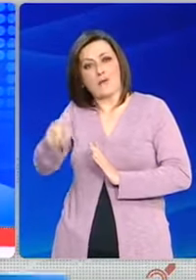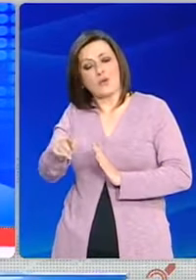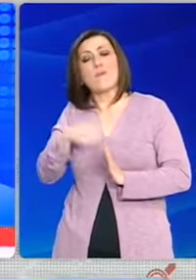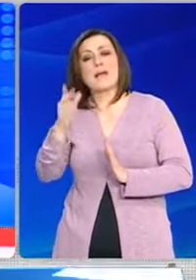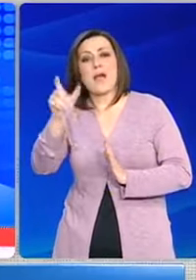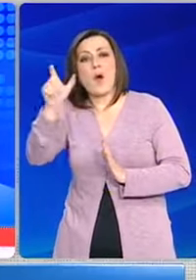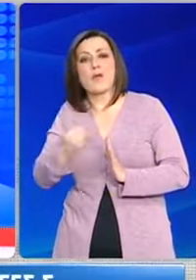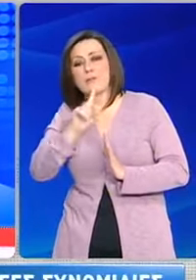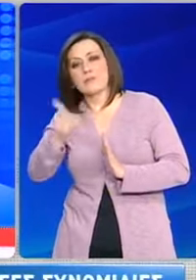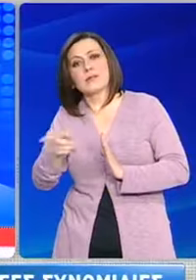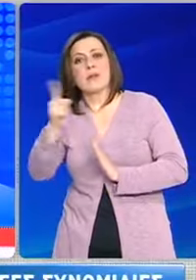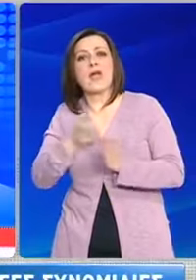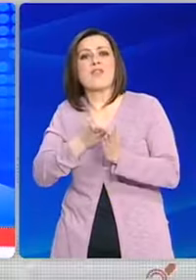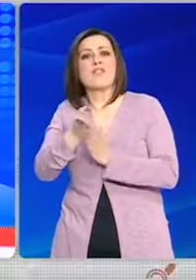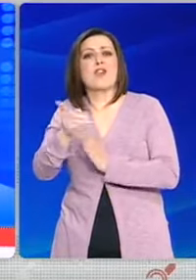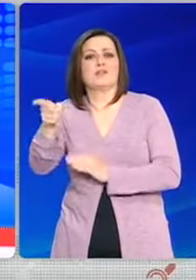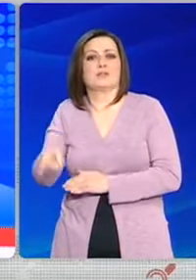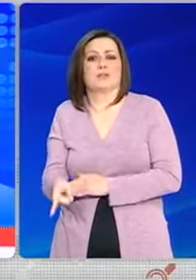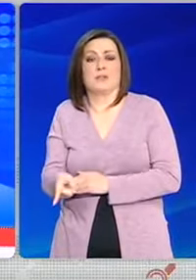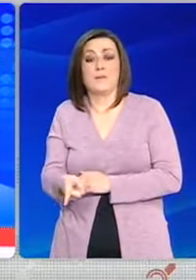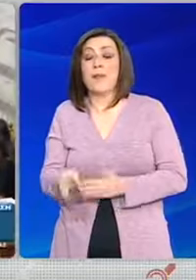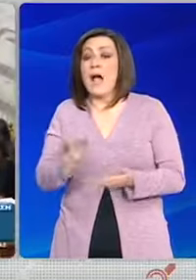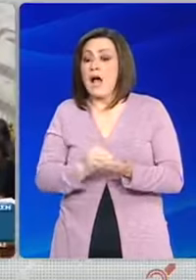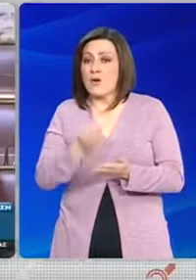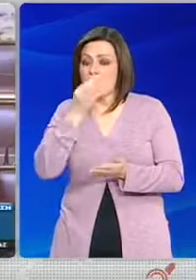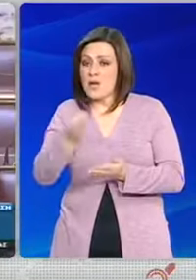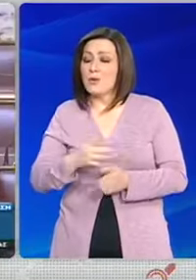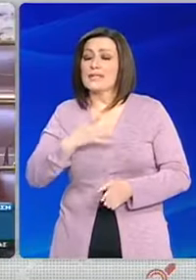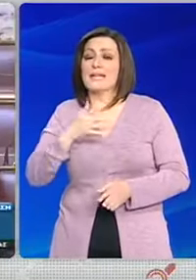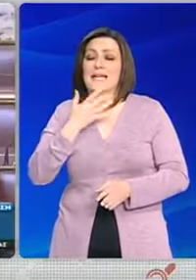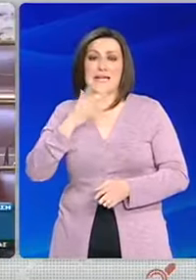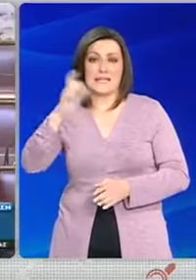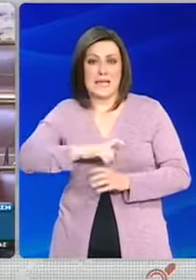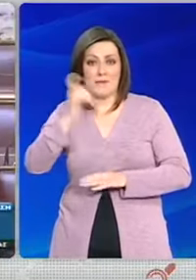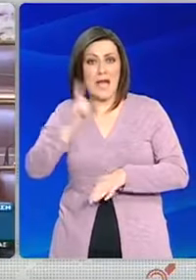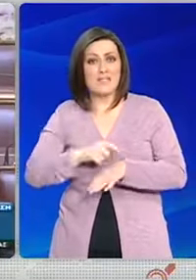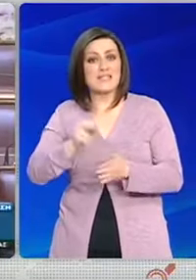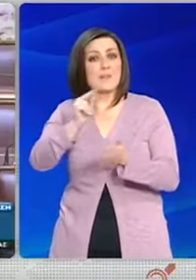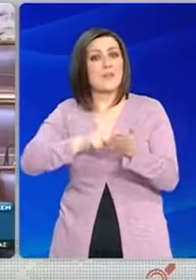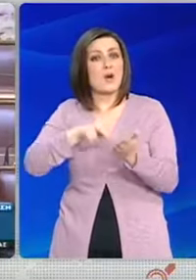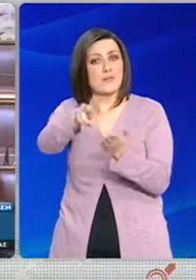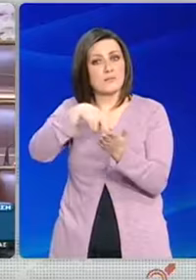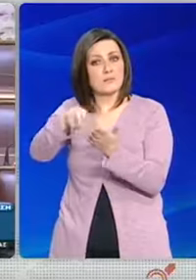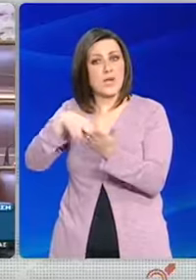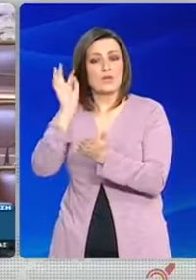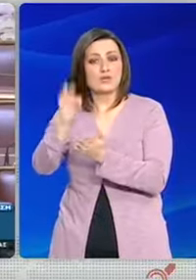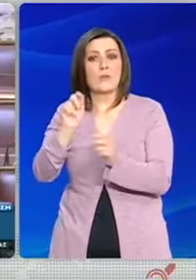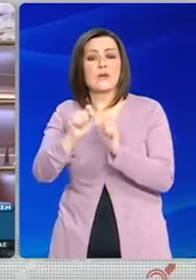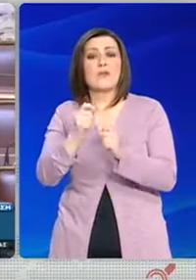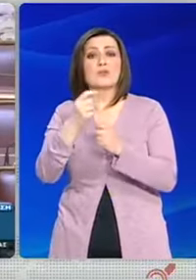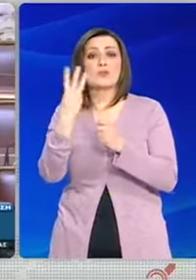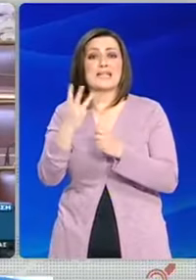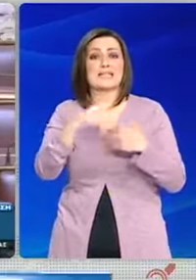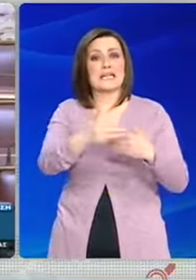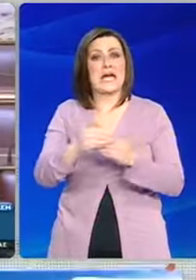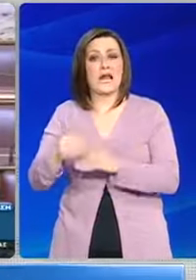εντολές για λήψη αποφάσεων. Παράλληλα γνωστοποίησε ότι η Χρυσή Αυγή συλλέγει υπογραφές προκειμένου να στηθούν τρεις κάλπες